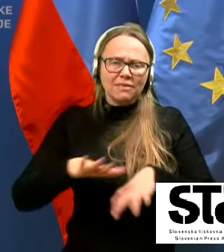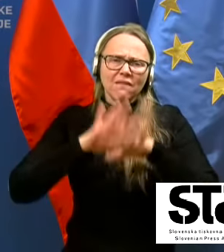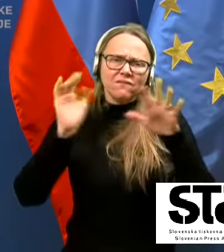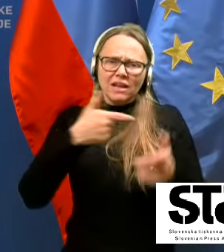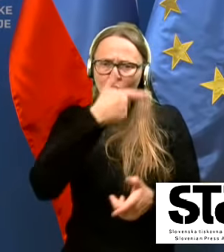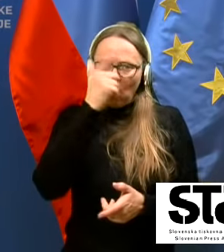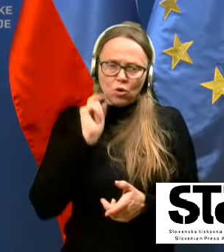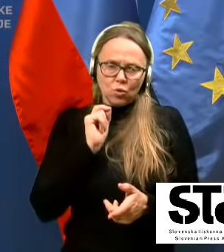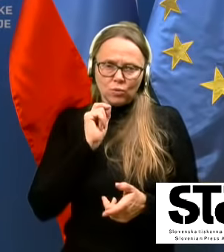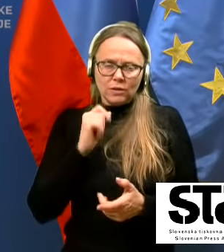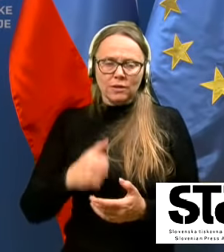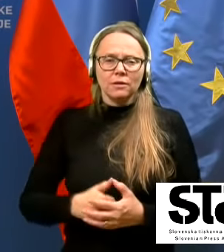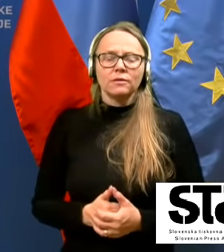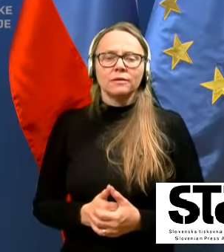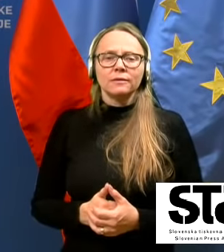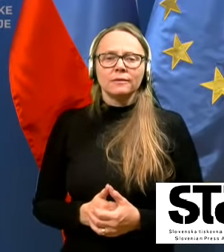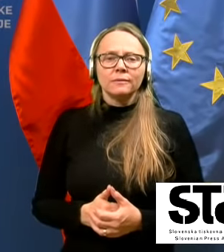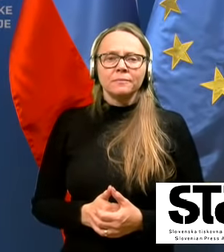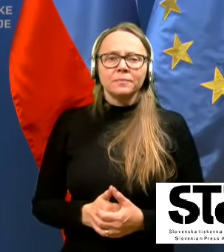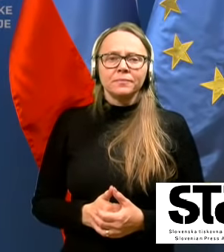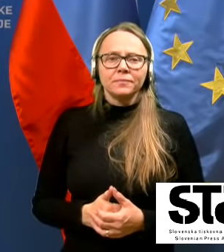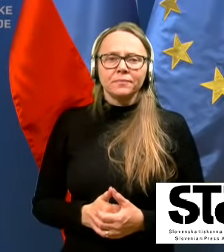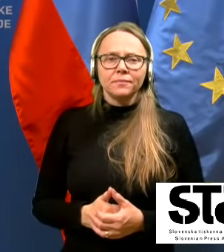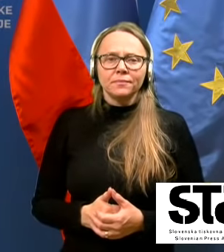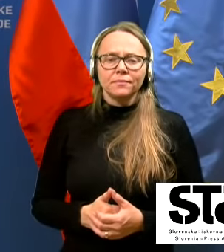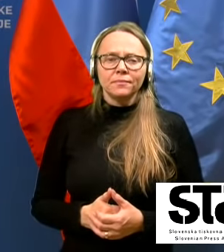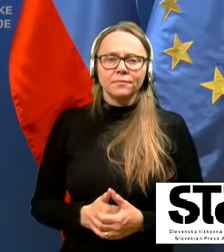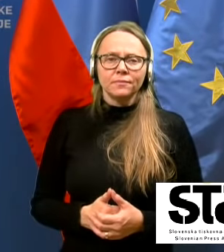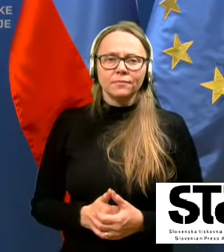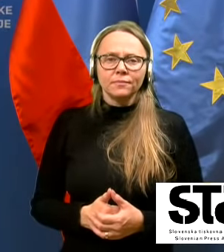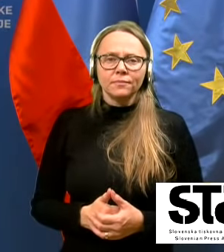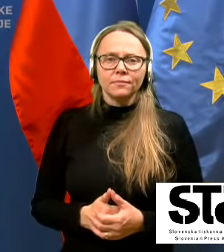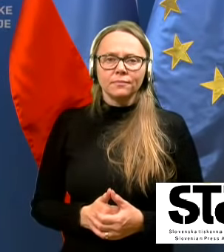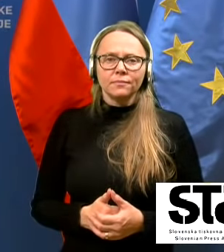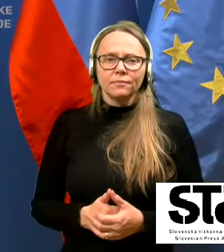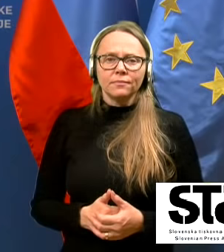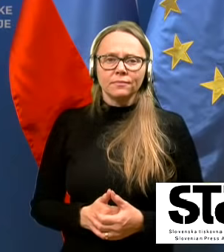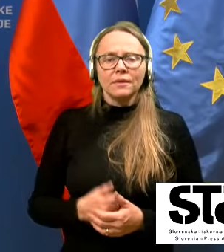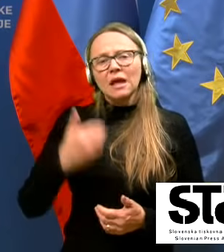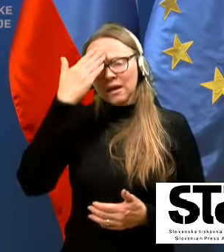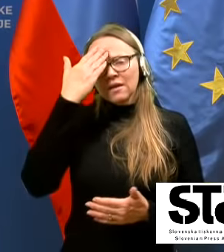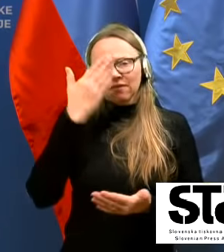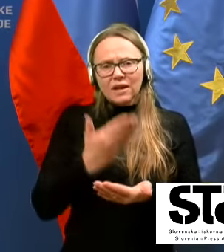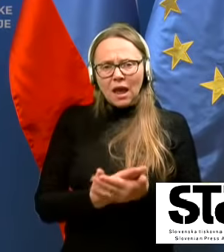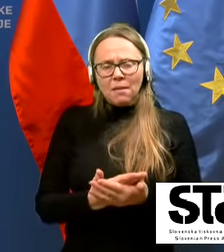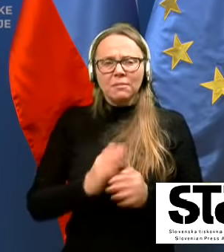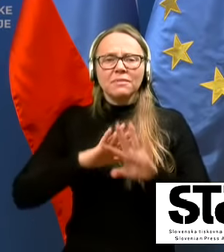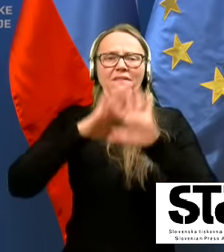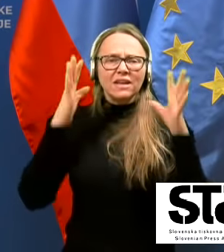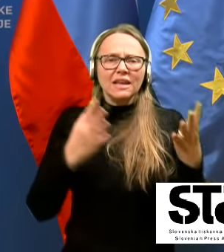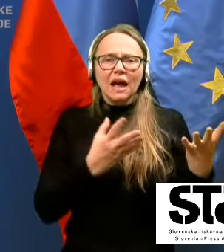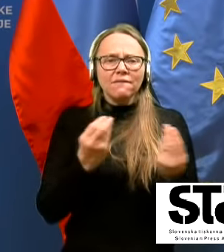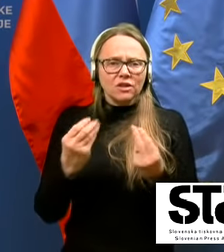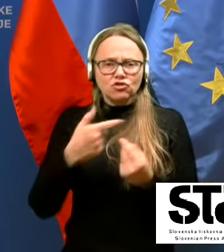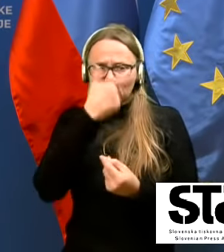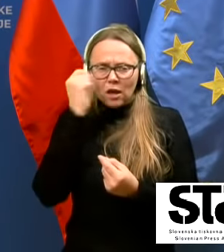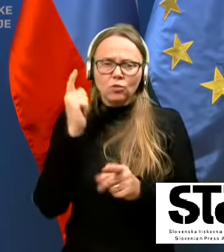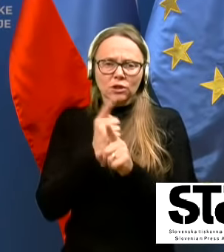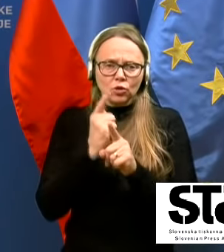ljudi, okrog. Sveda, jaz stvarjamem in da se velika večina, sveda, tudi ukrepov drži.